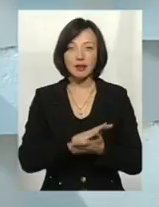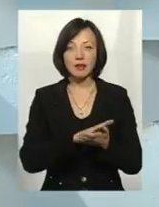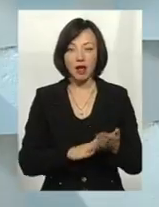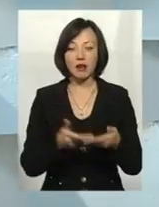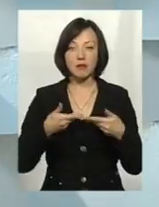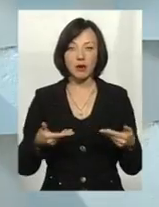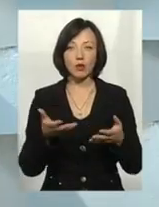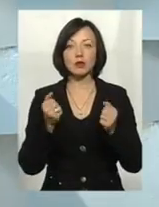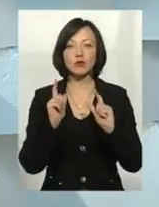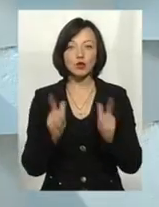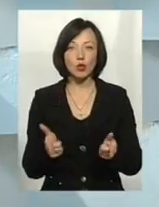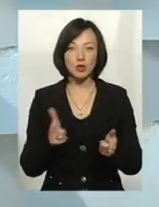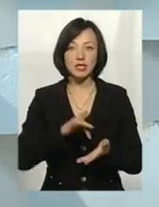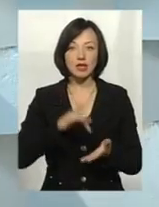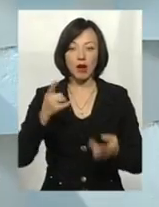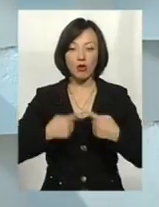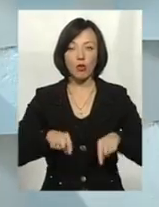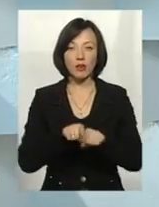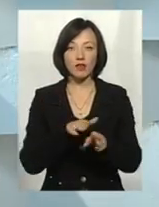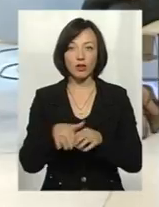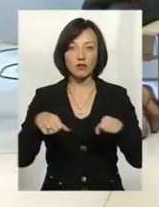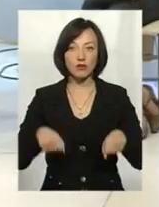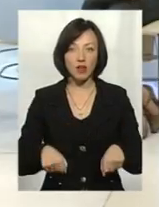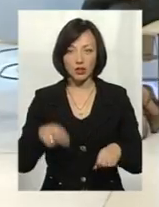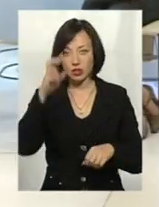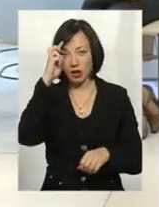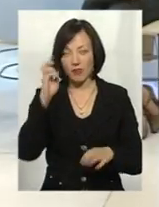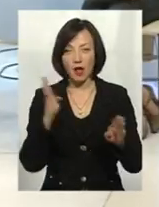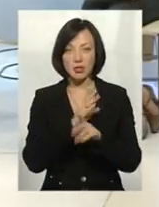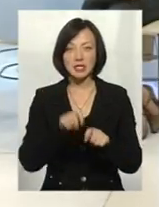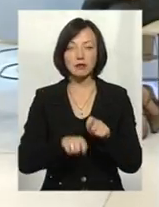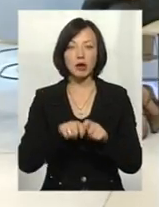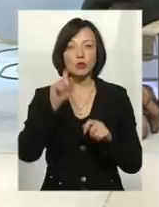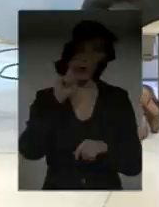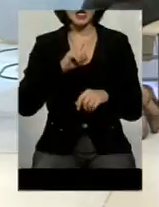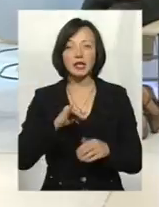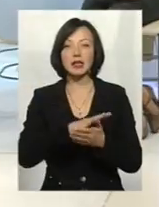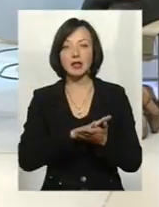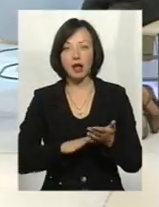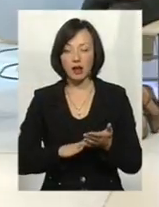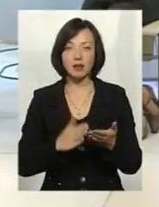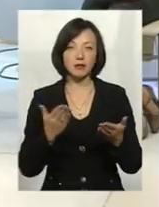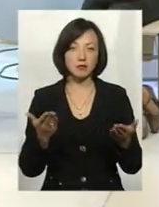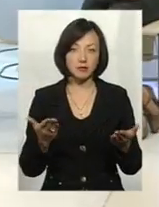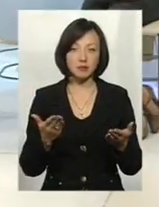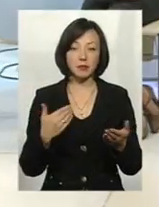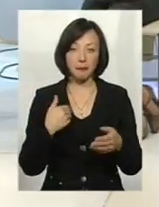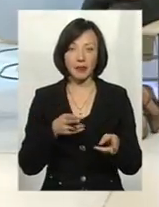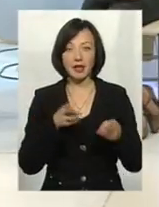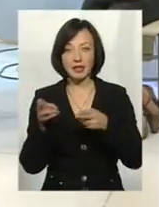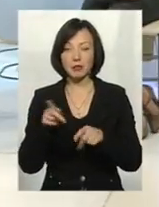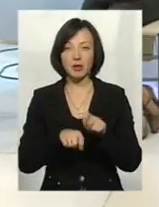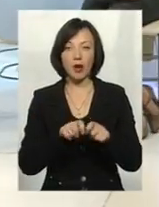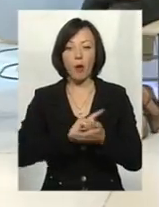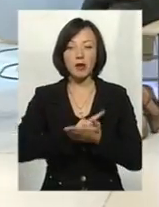ми отримуємо згоду в Центральному органу виконавчої влади, тобто, Державної екологічної інспекції України. І далі ми виходимо. Тобто, оперативність